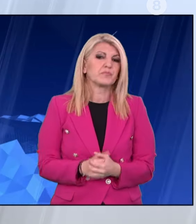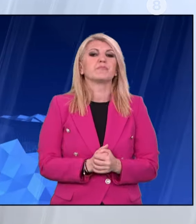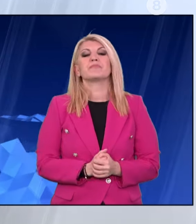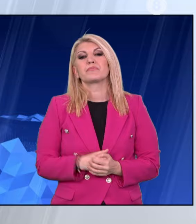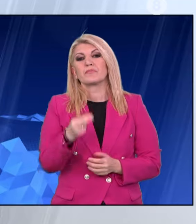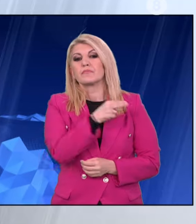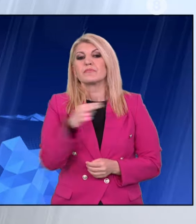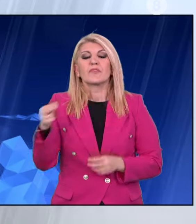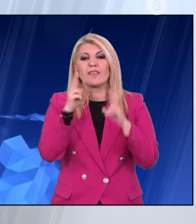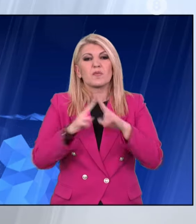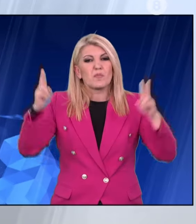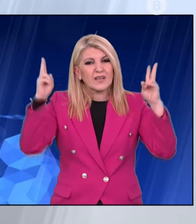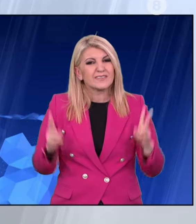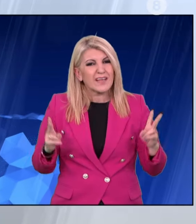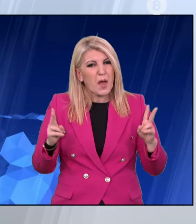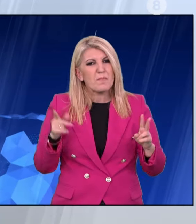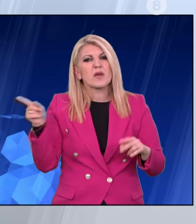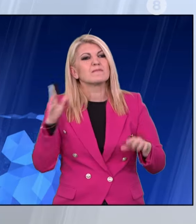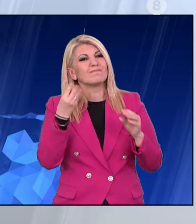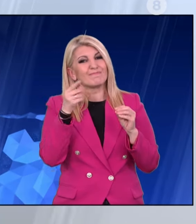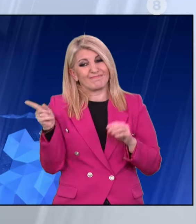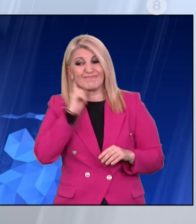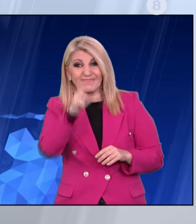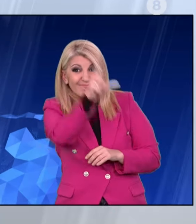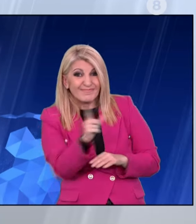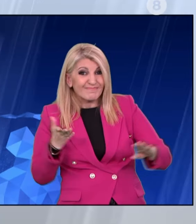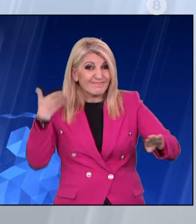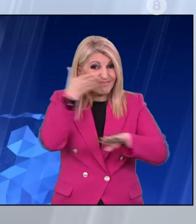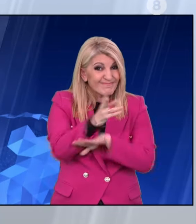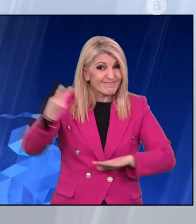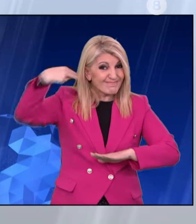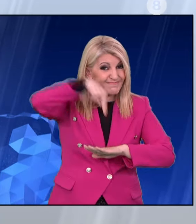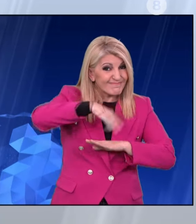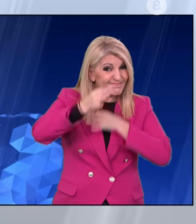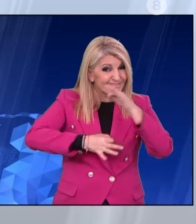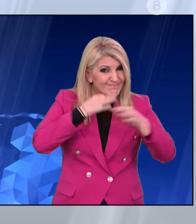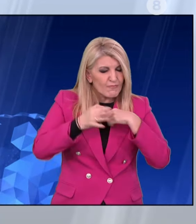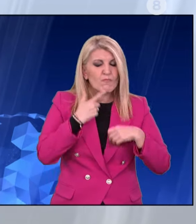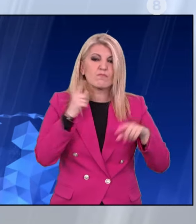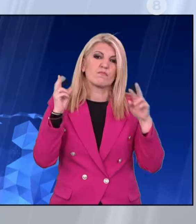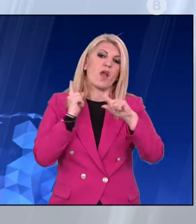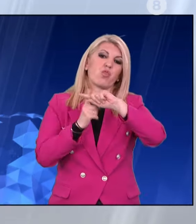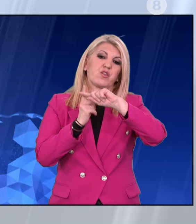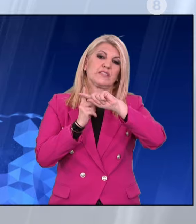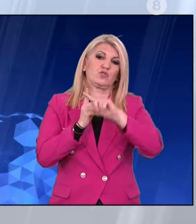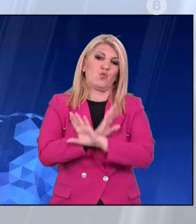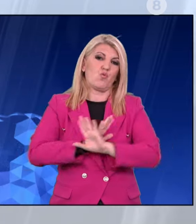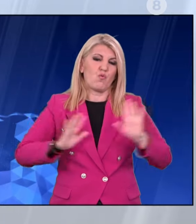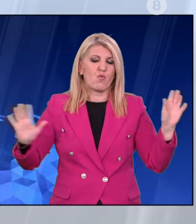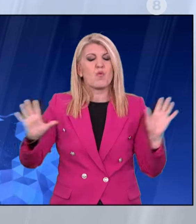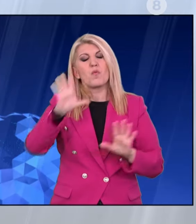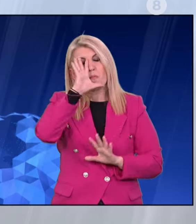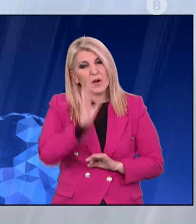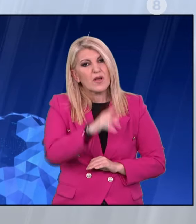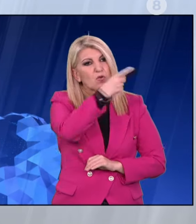Τέμπη. Ήταν πολύ θετικό το κλίμα. Είναι πολύ σημαντικό το ότι συμφώνησαν όλοι και είπαν ότι θα μείνει ανοιχτή η καταγγελία μας.